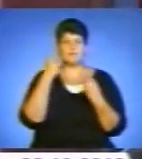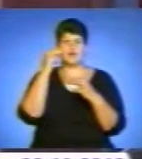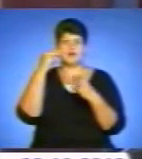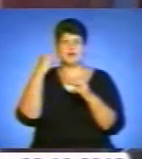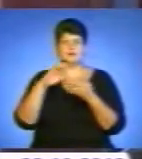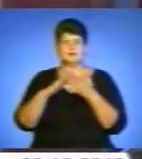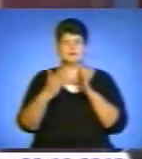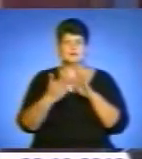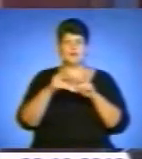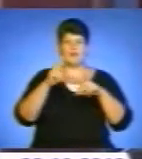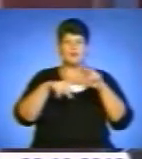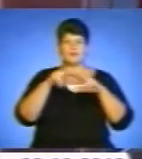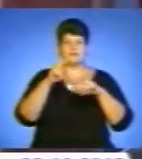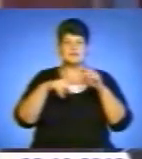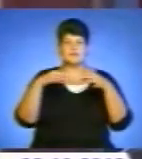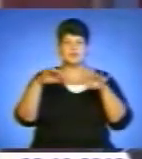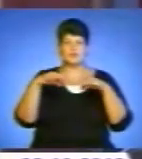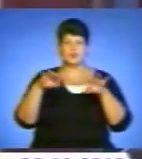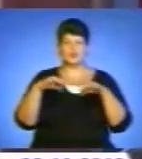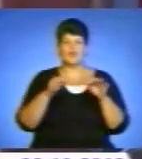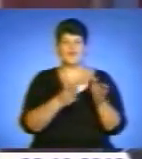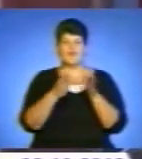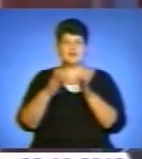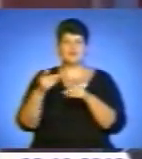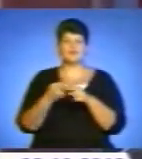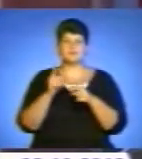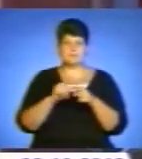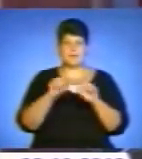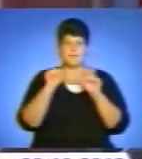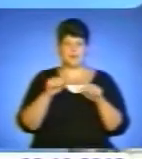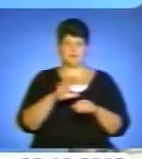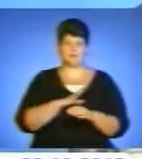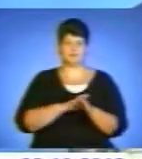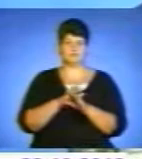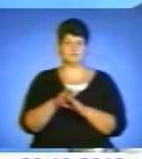ситуацію і в будівництві, транспортуванні, щоб ця революція стала можливою.